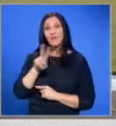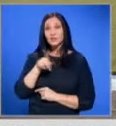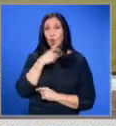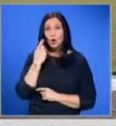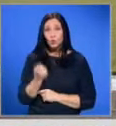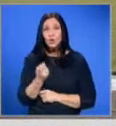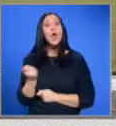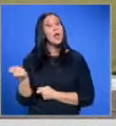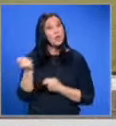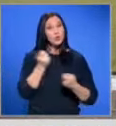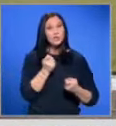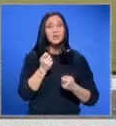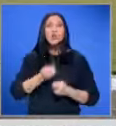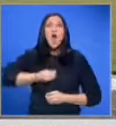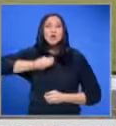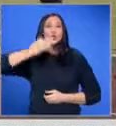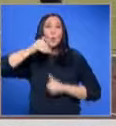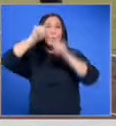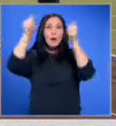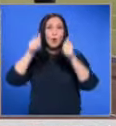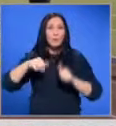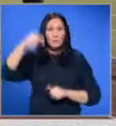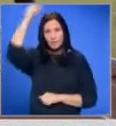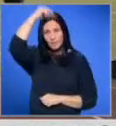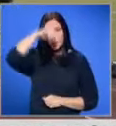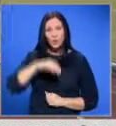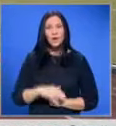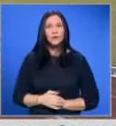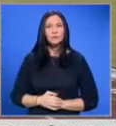година и носител на Суперкупата на България.